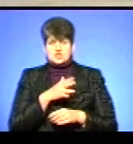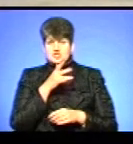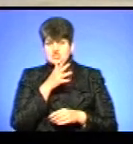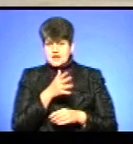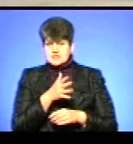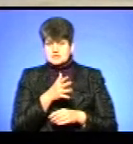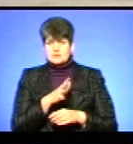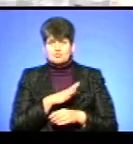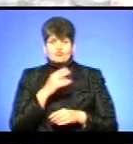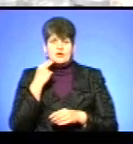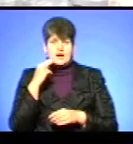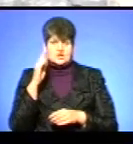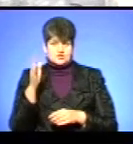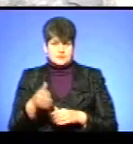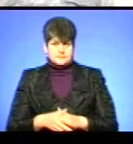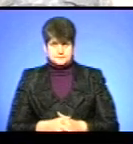став набагато кращим.